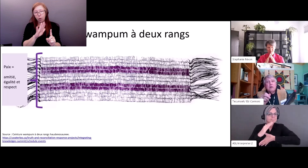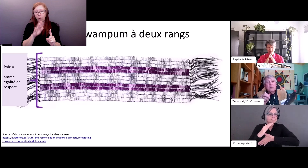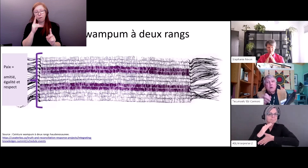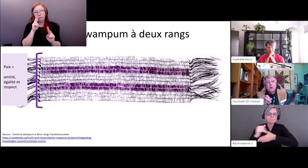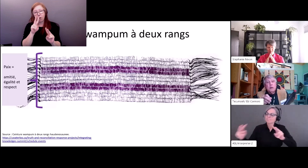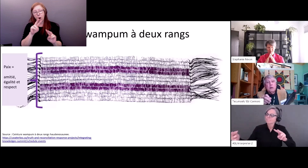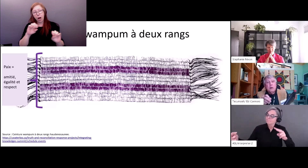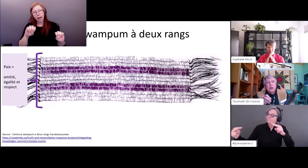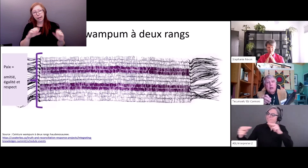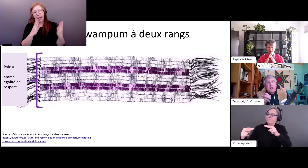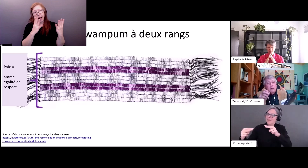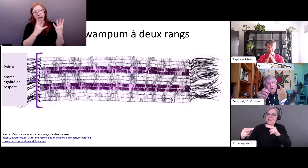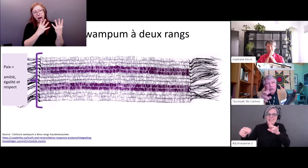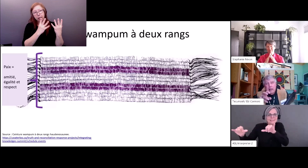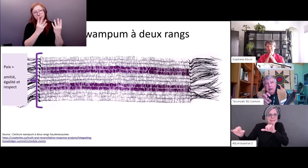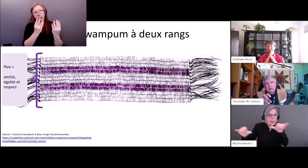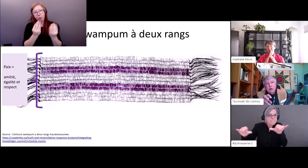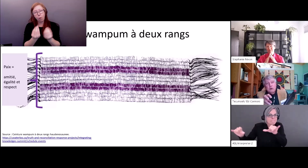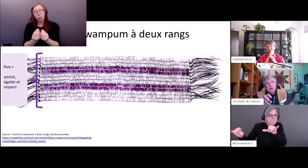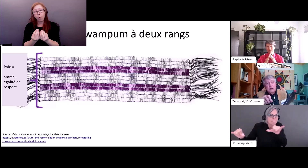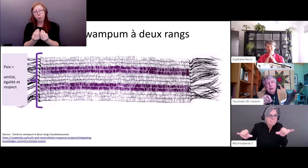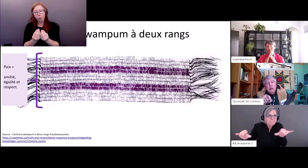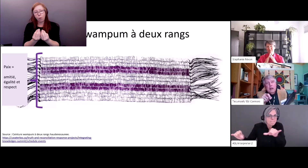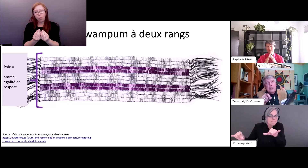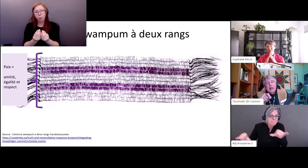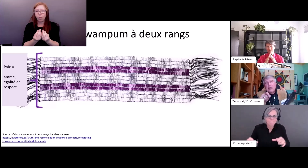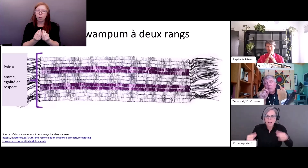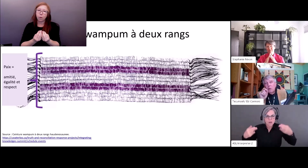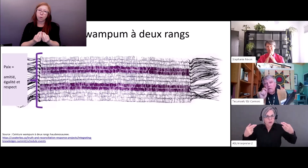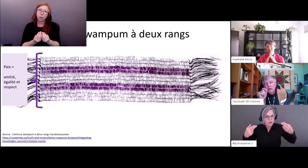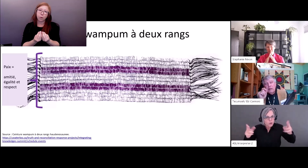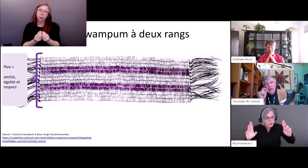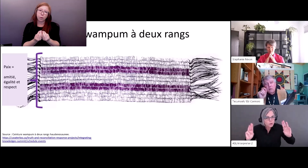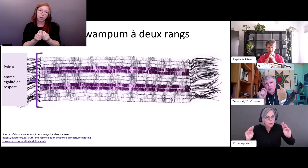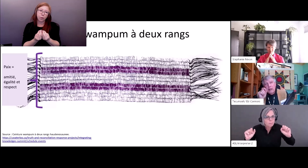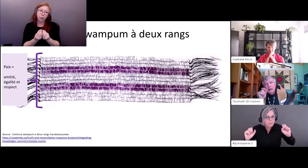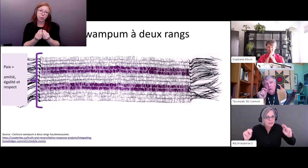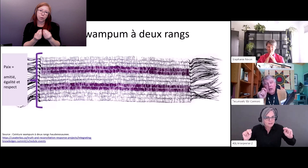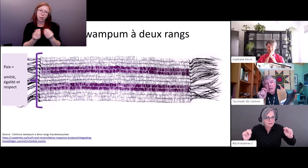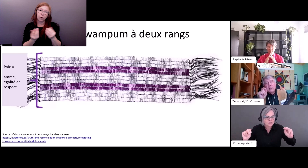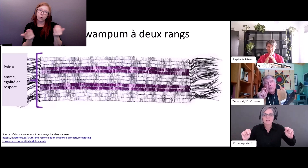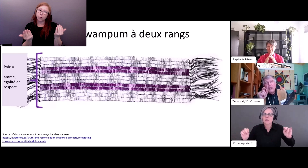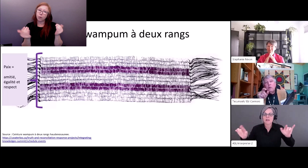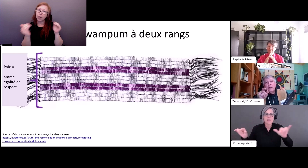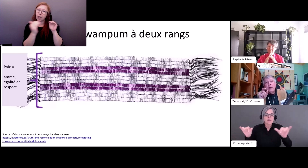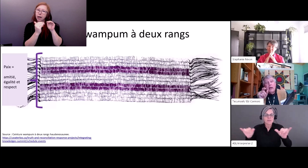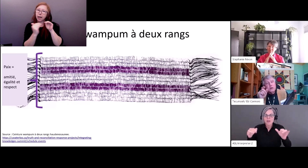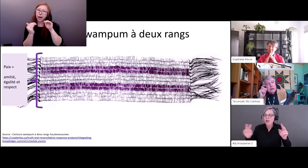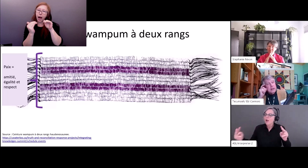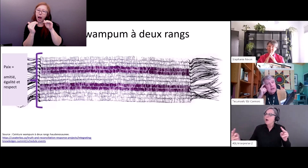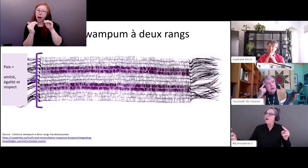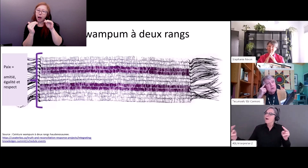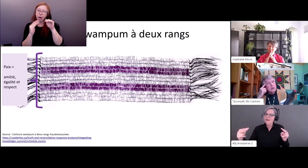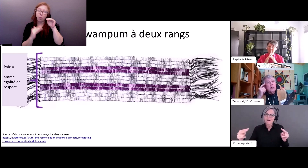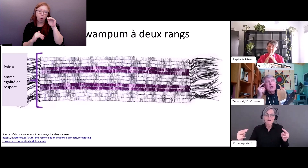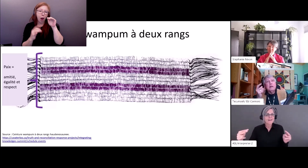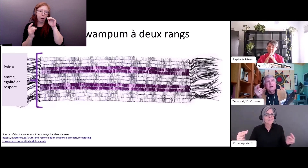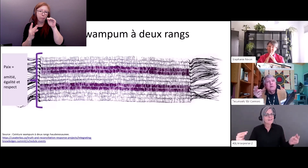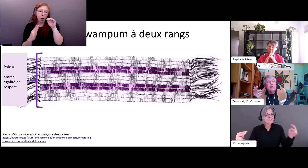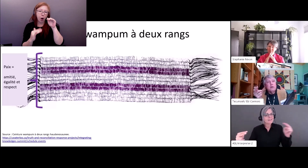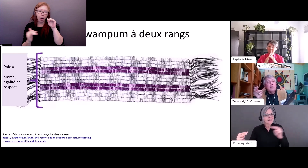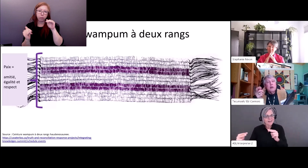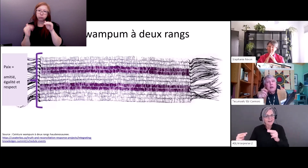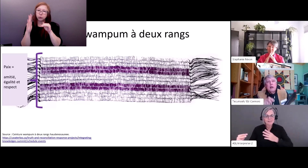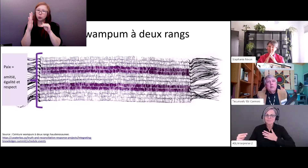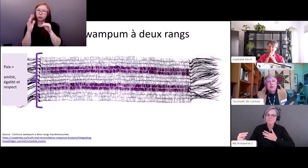pareil qu'est qui nous rend humain et voir cela d'abord et lorsqu'on voit cela ces idées-là on